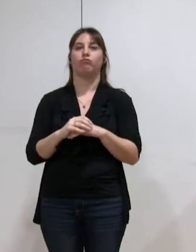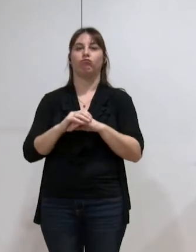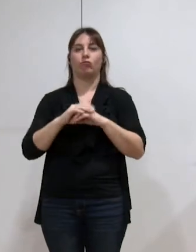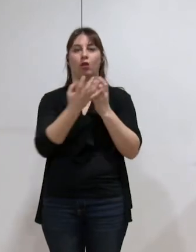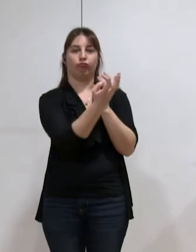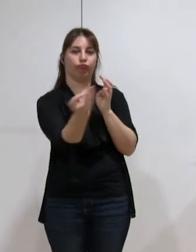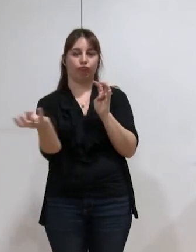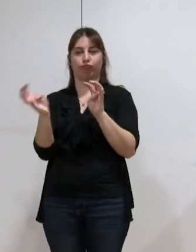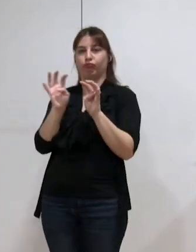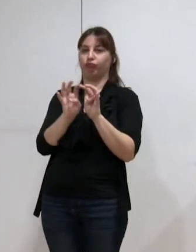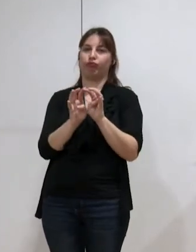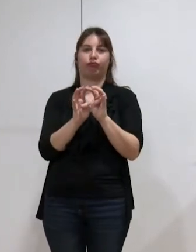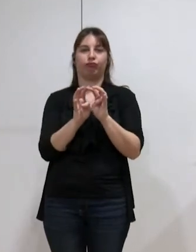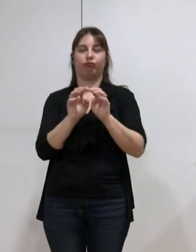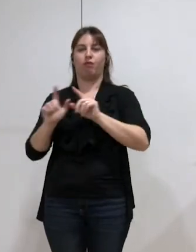Anouche Agobian.